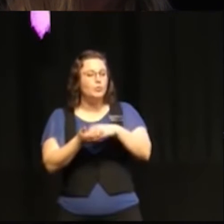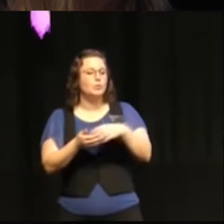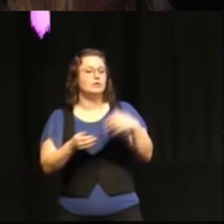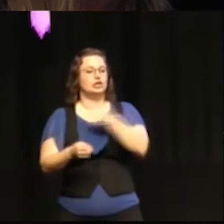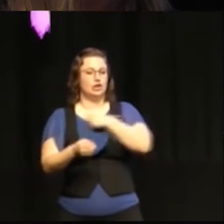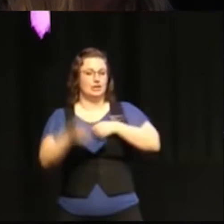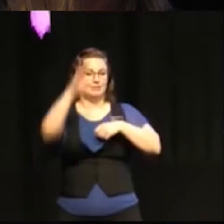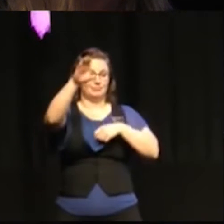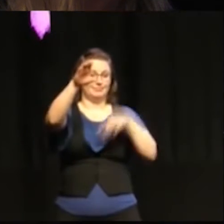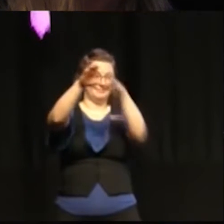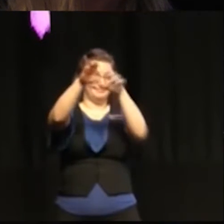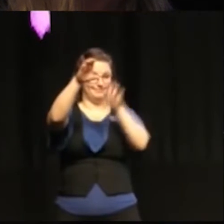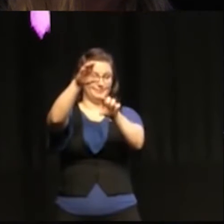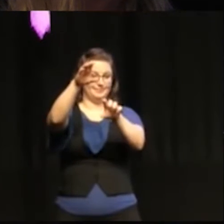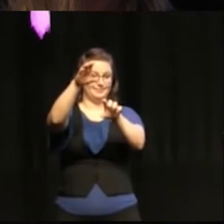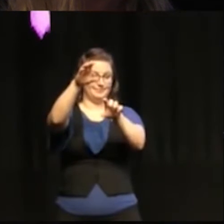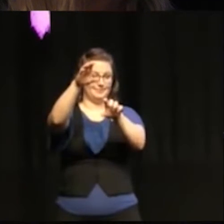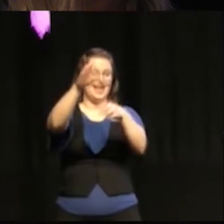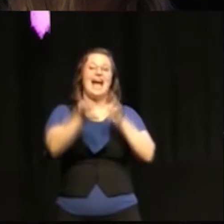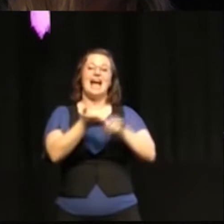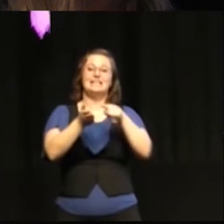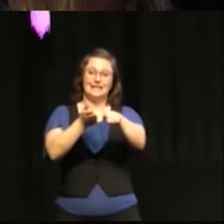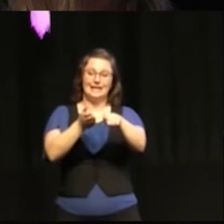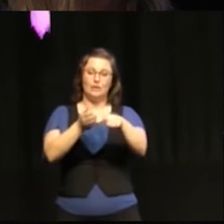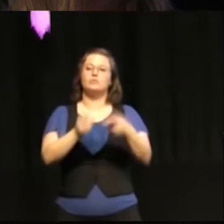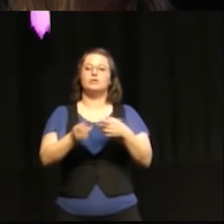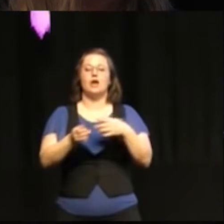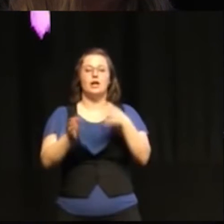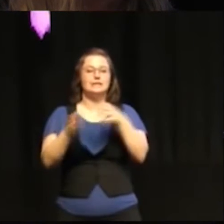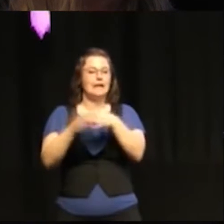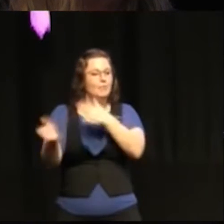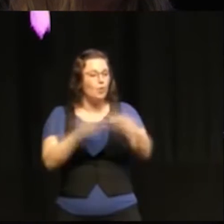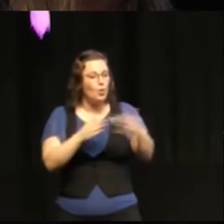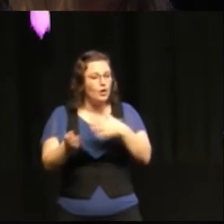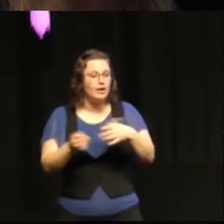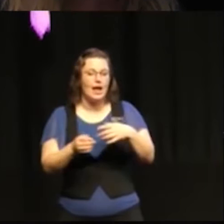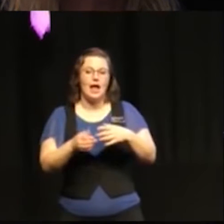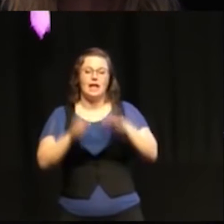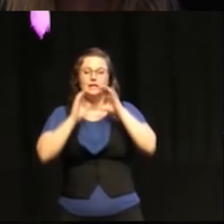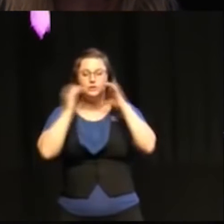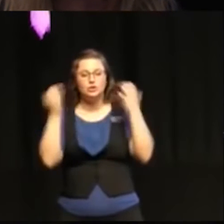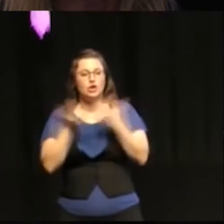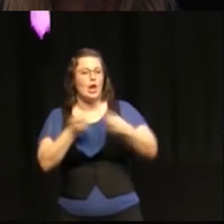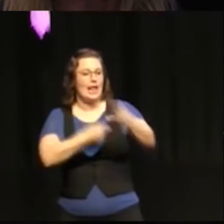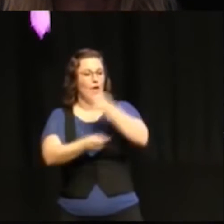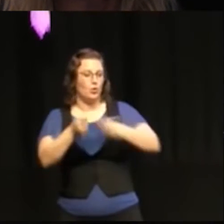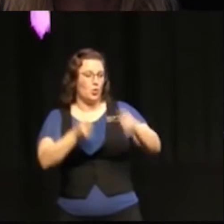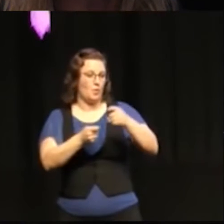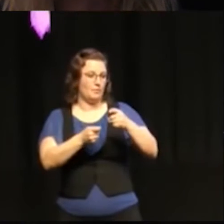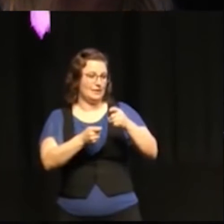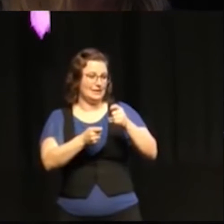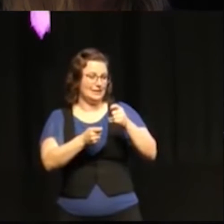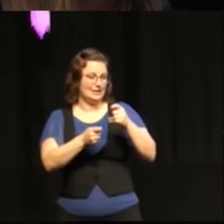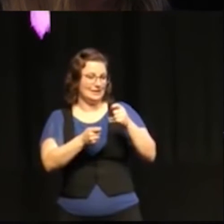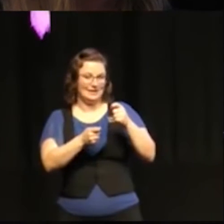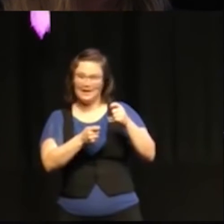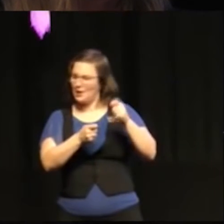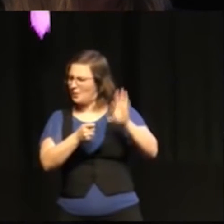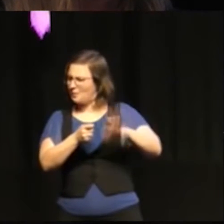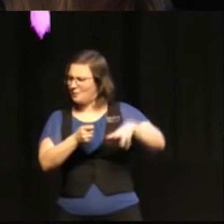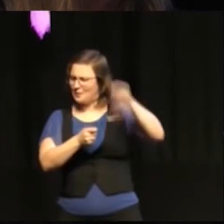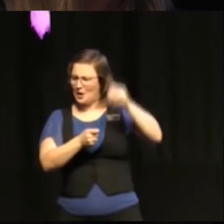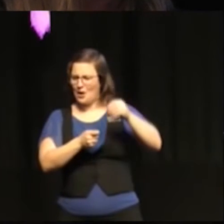det arbetet som vi har med hållbarhet. Både socialt, ekonomisk och ekologisk hållbarhet. Men också